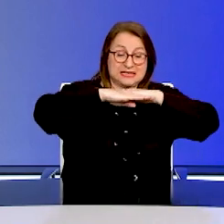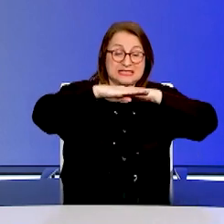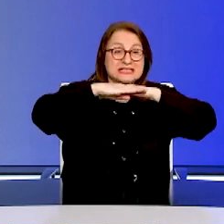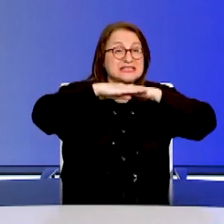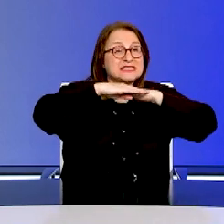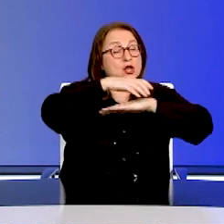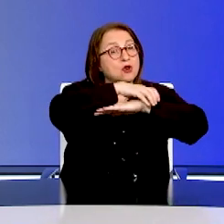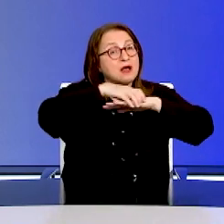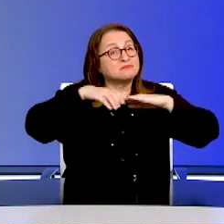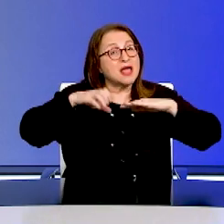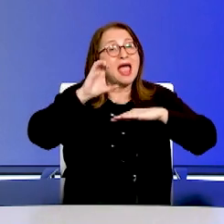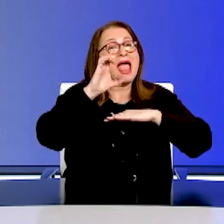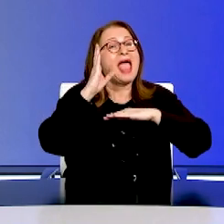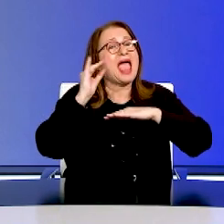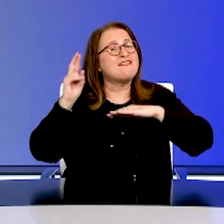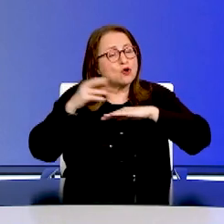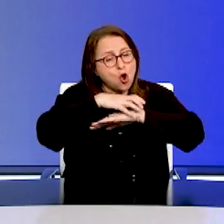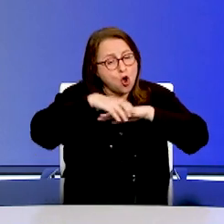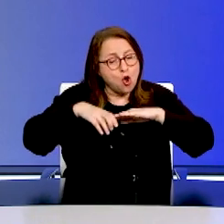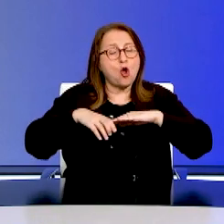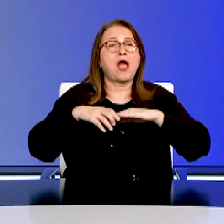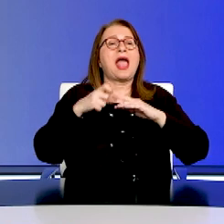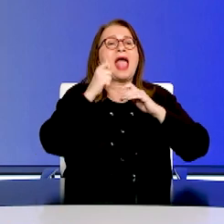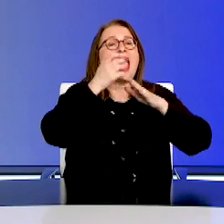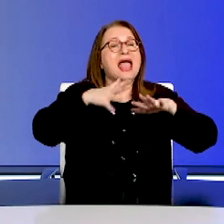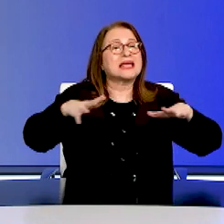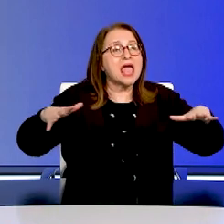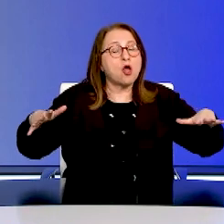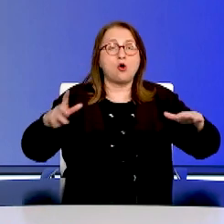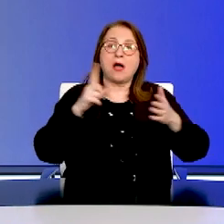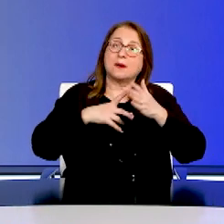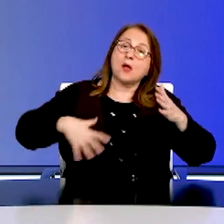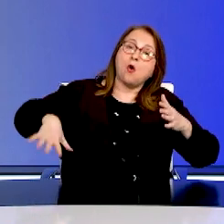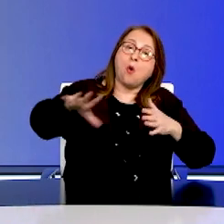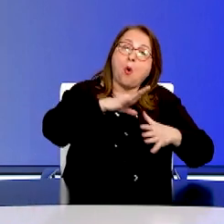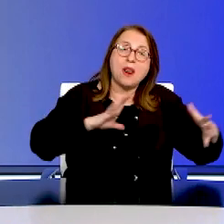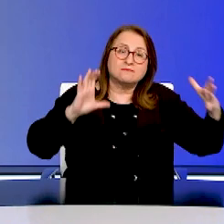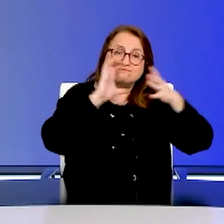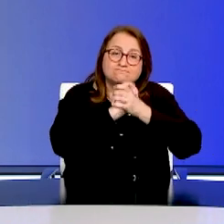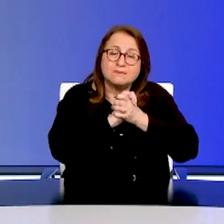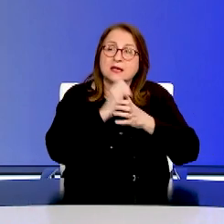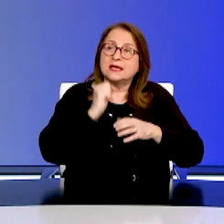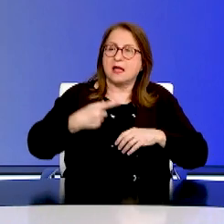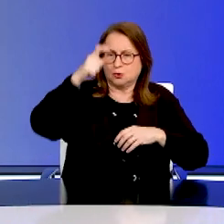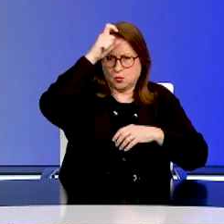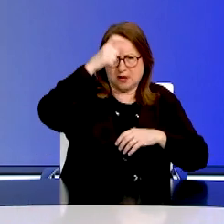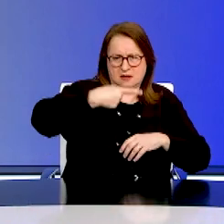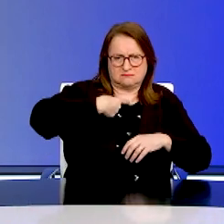Στην θωράκιση της δημόσιας υγείας και της κοινωνικής ευημερίας. Αλλά και απέναντι στις προκλήσεις των γειτόνων μας.